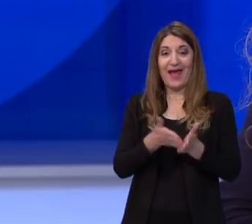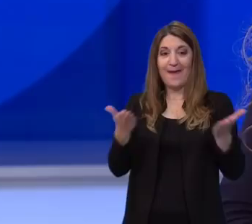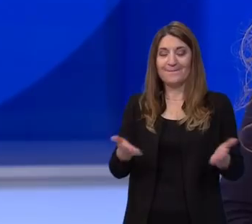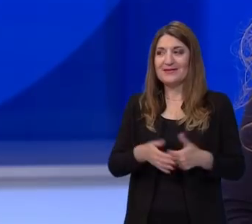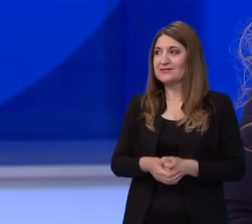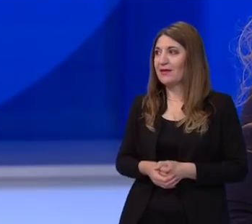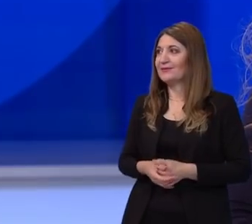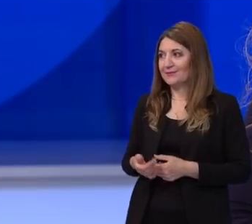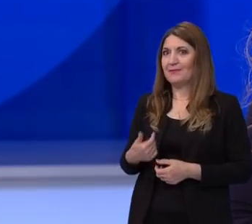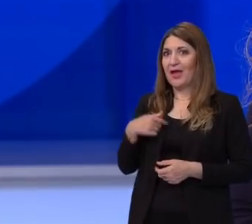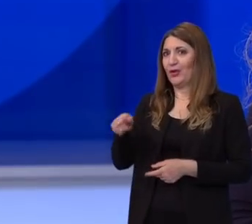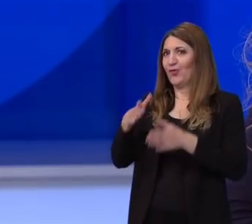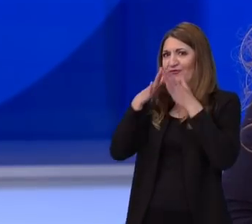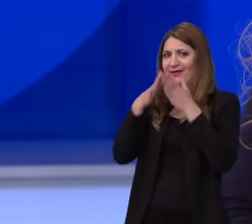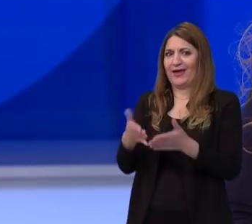Nisam ni sumnjena.